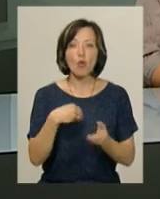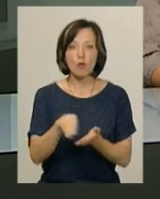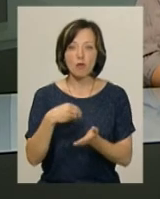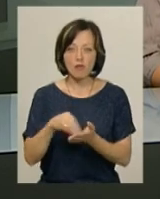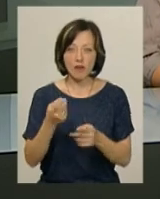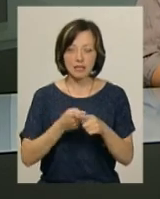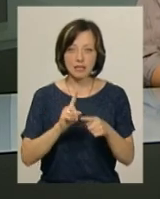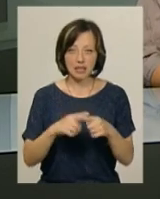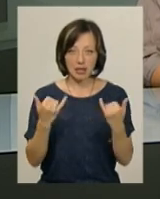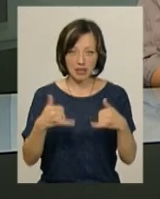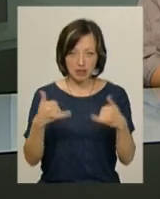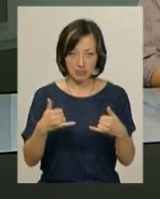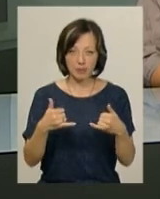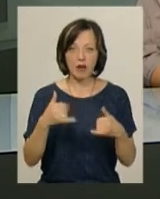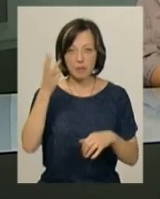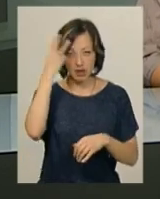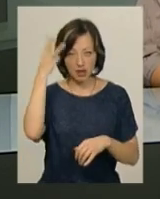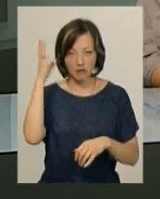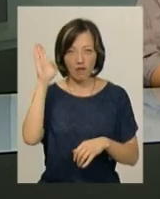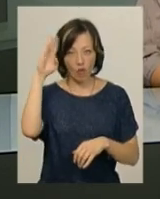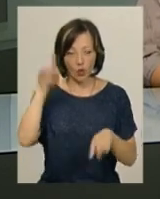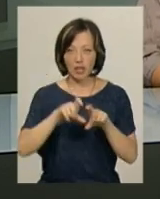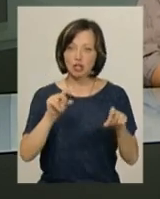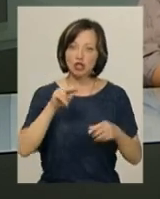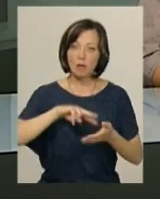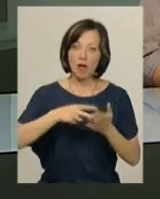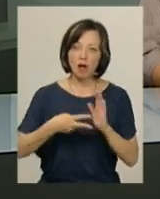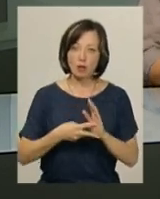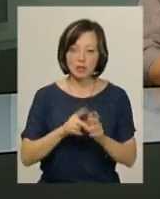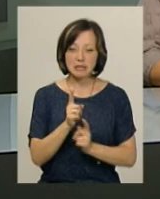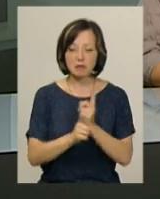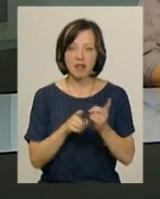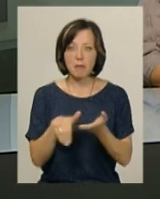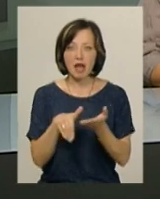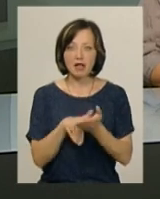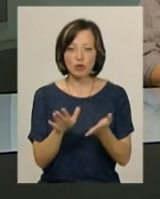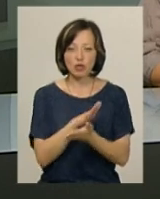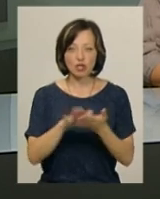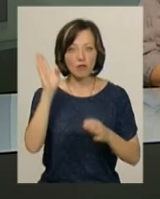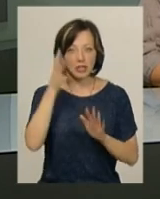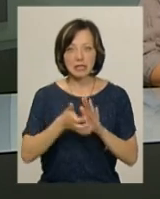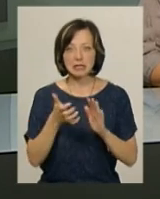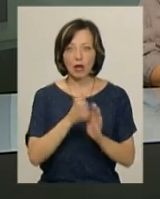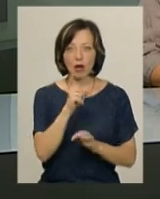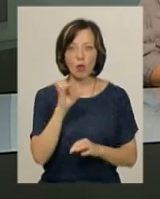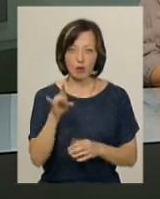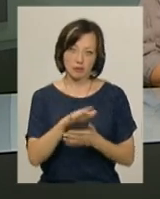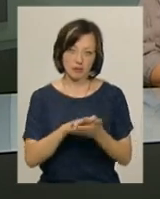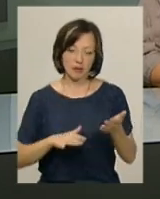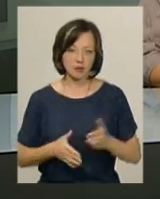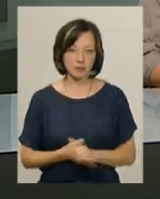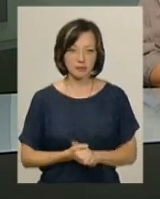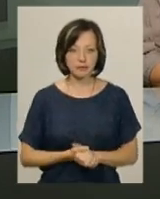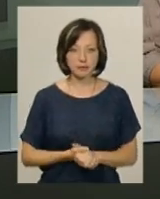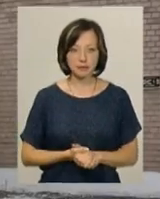гіпохлориту натрію Хмельницького водоканалу. І чи планує змінювати методи знезараження води через нестачу в Україні хлору – далі в сюжеті.